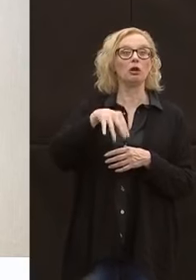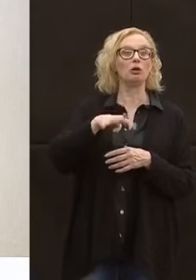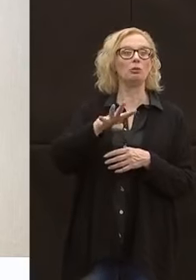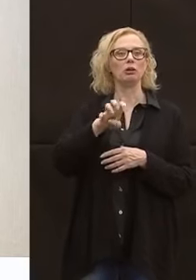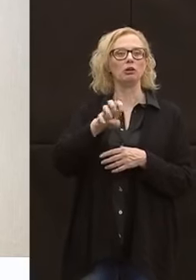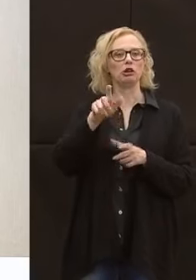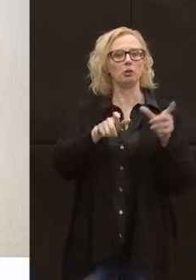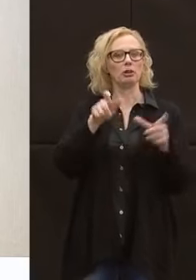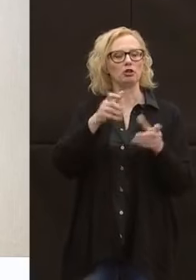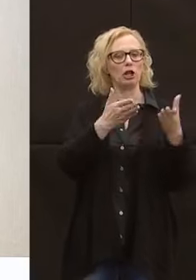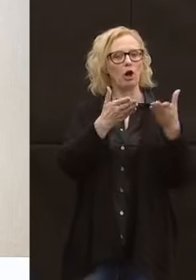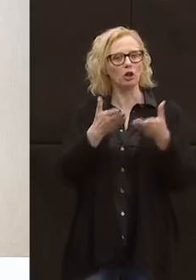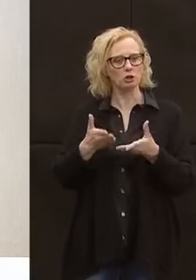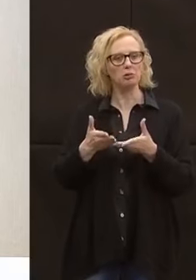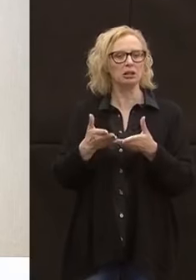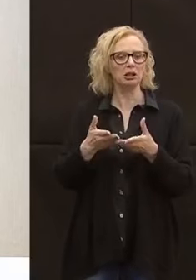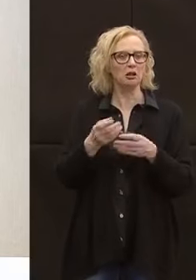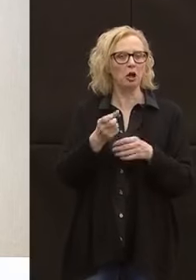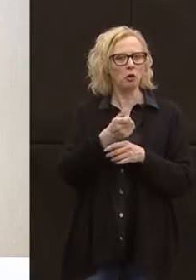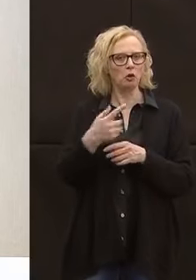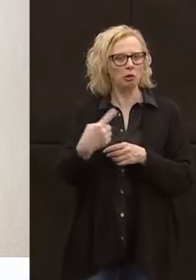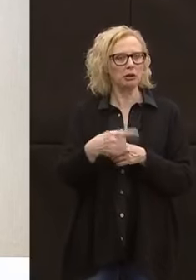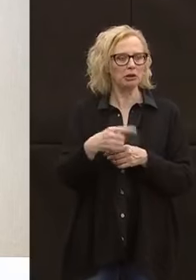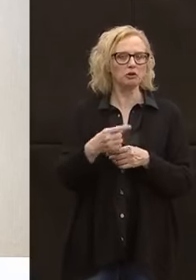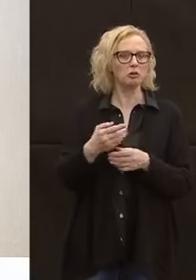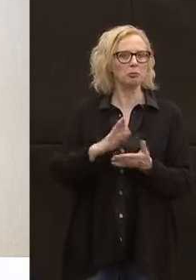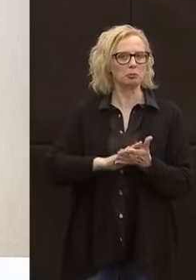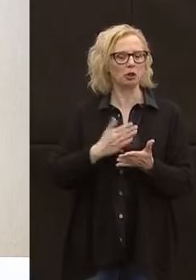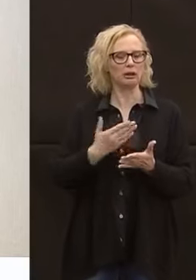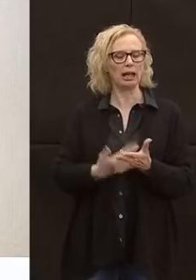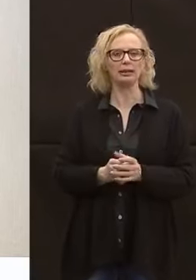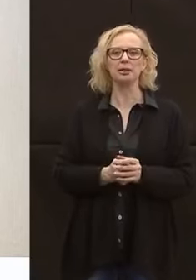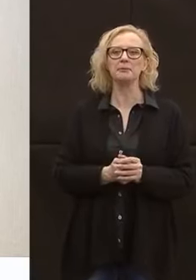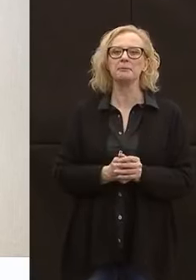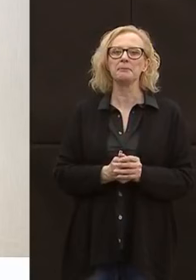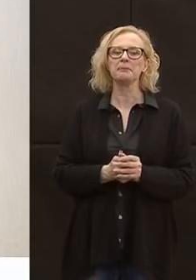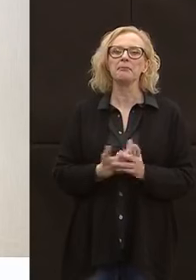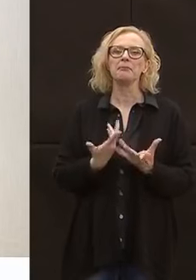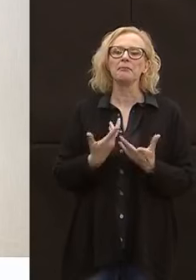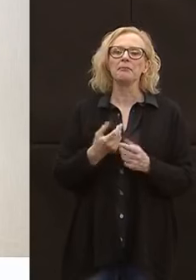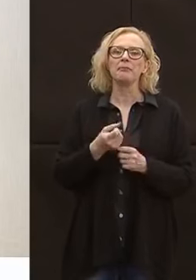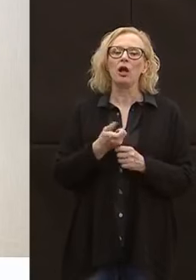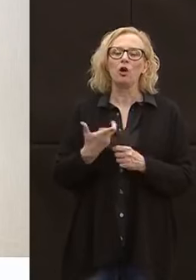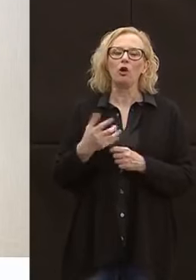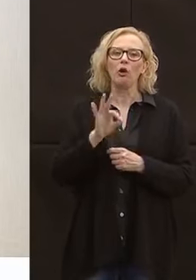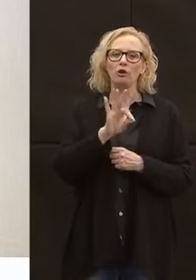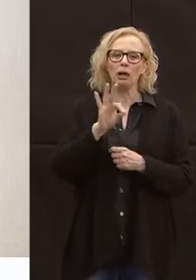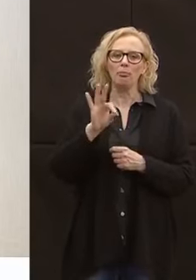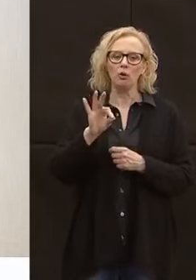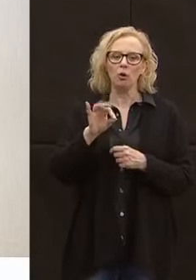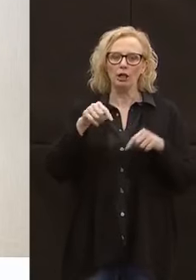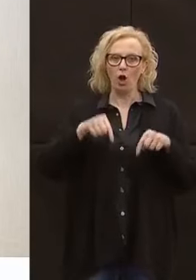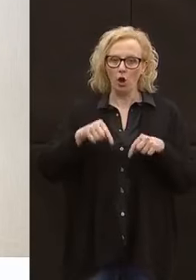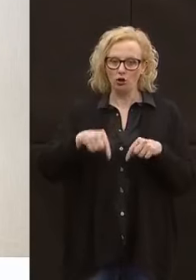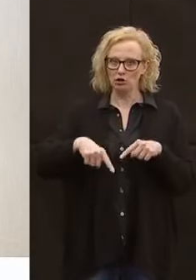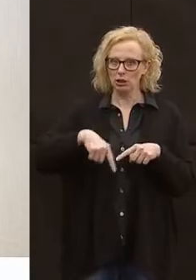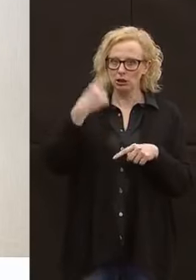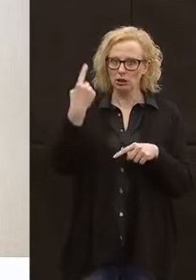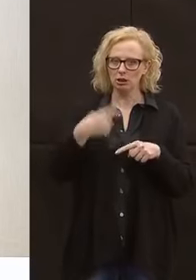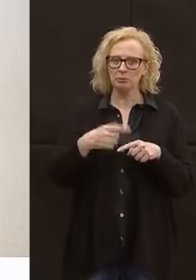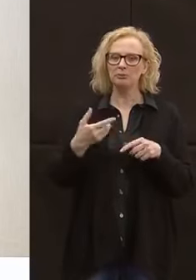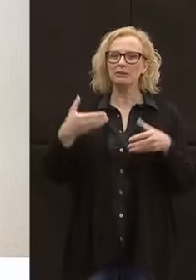all'interno del mondo dell'RSA. Il numero dei tamponi che nella giornata di oggi è